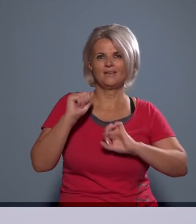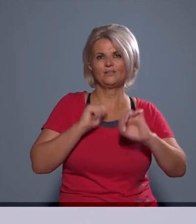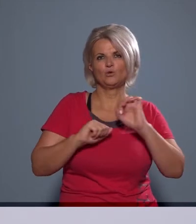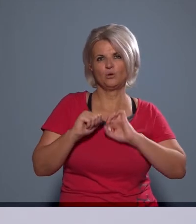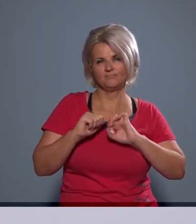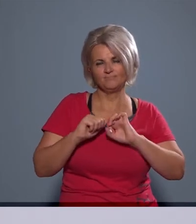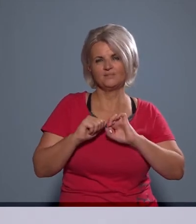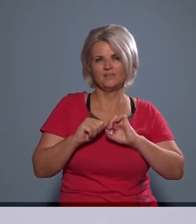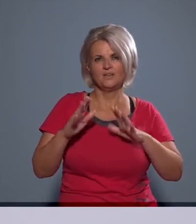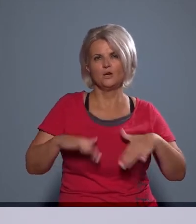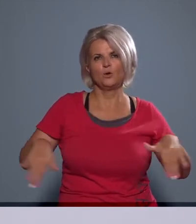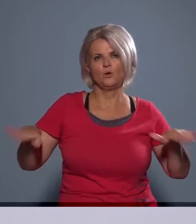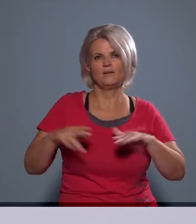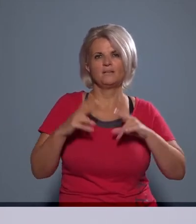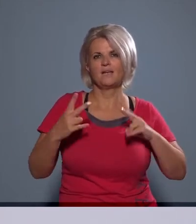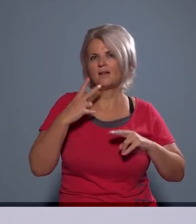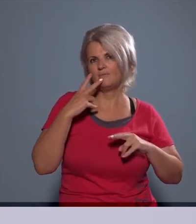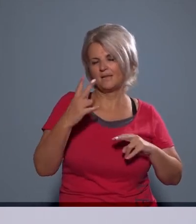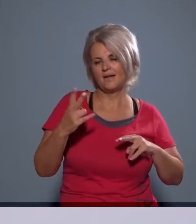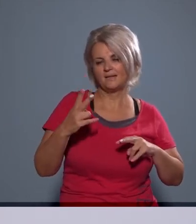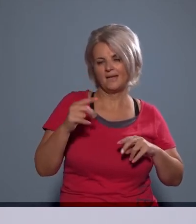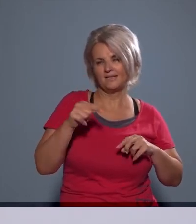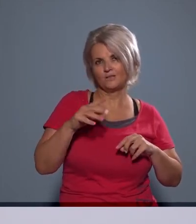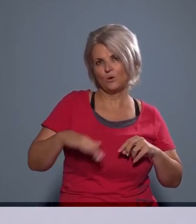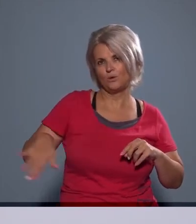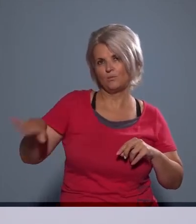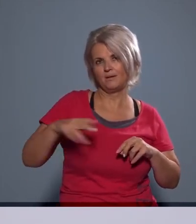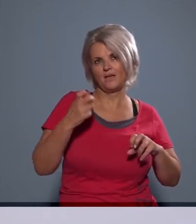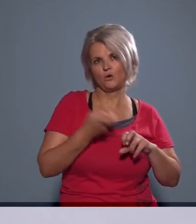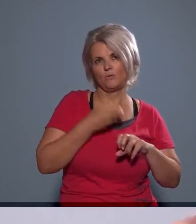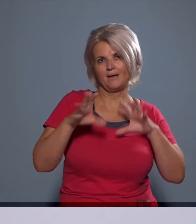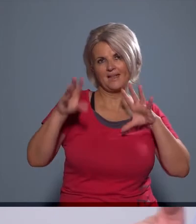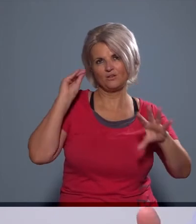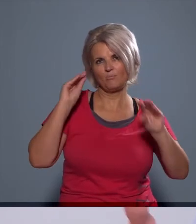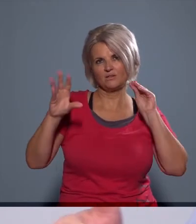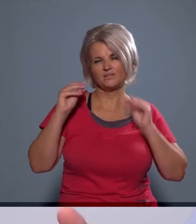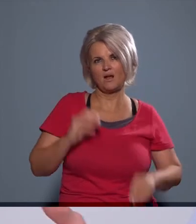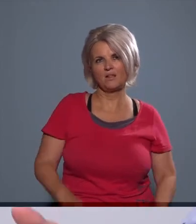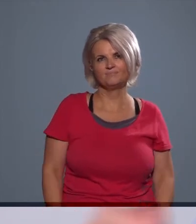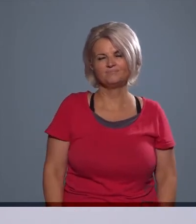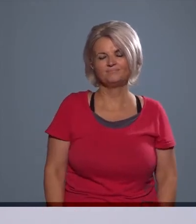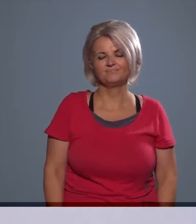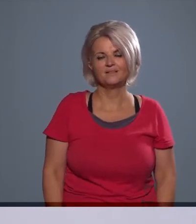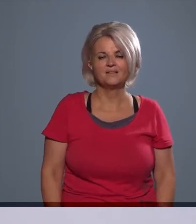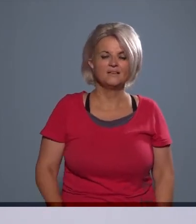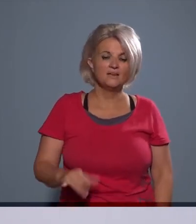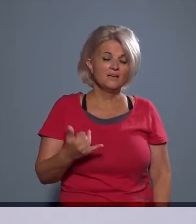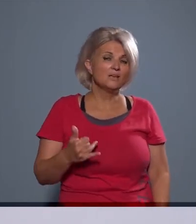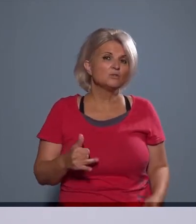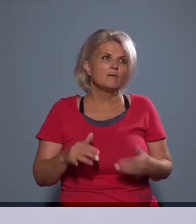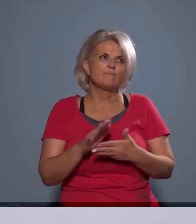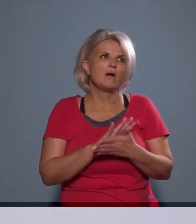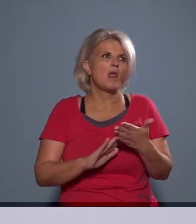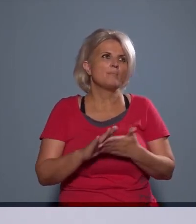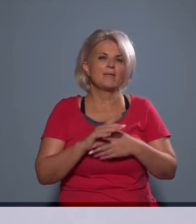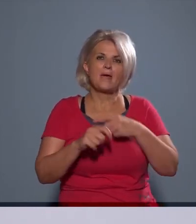körülményeket, amelyek például jelenleg kőbányán tapasztalhatók, és akkor valamiféle kezelés ugye